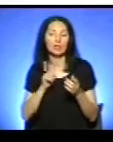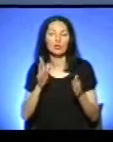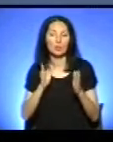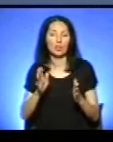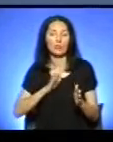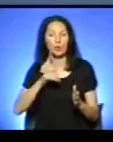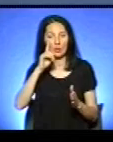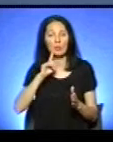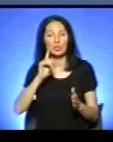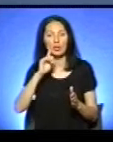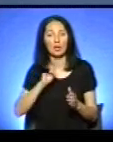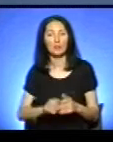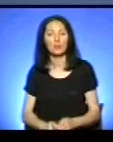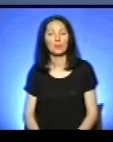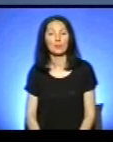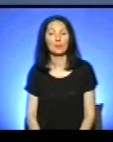не переживаю.